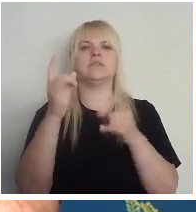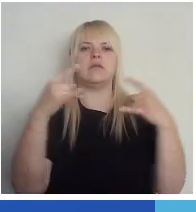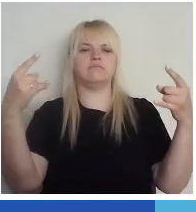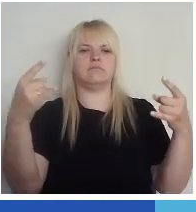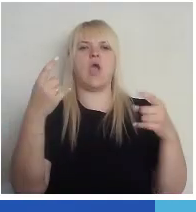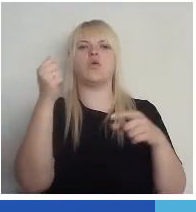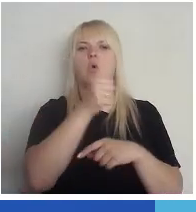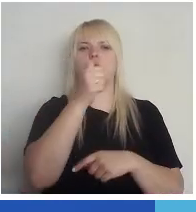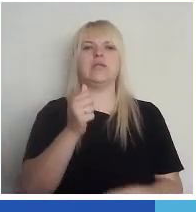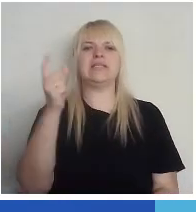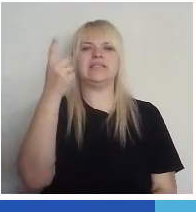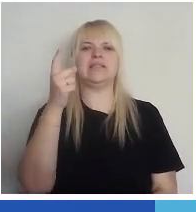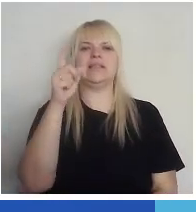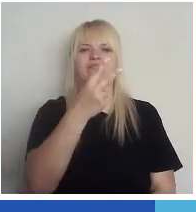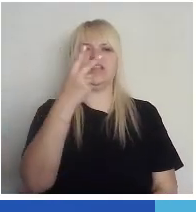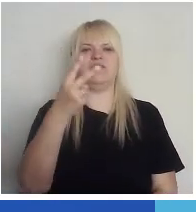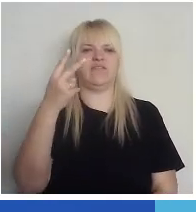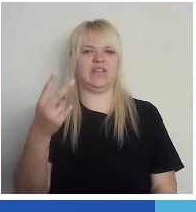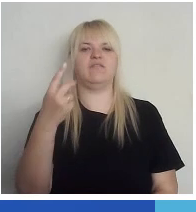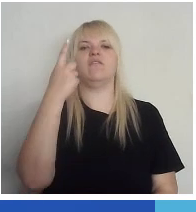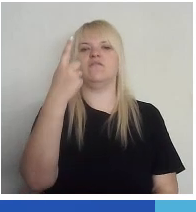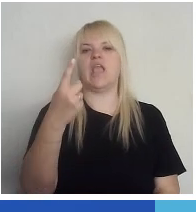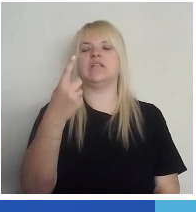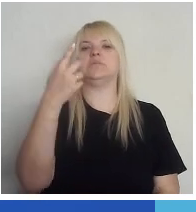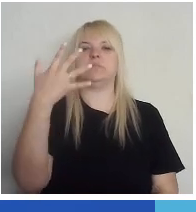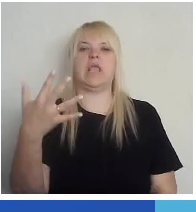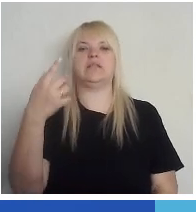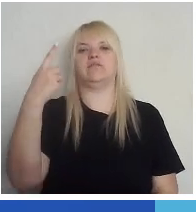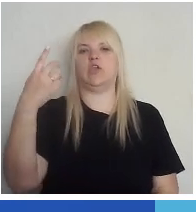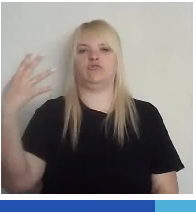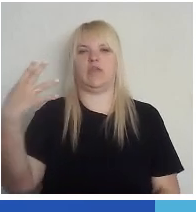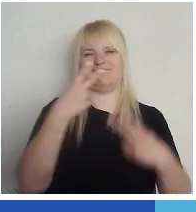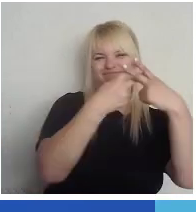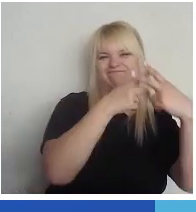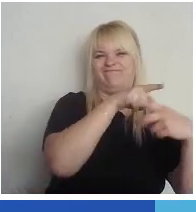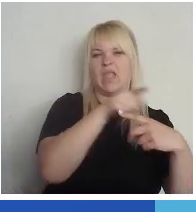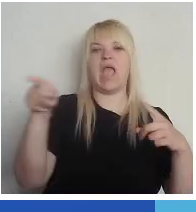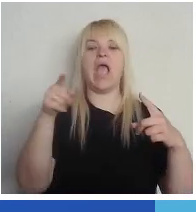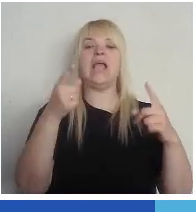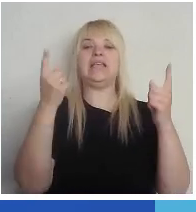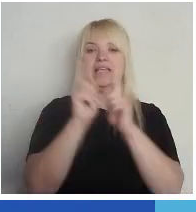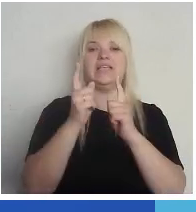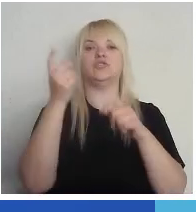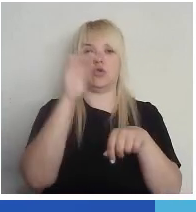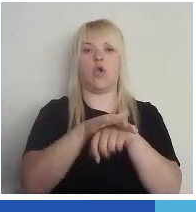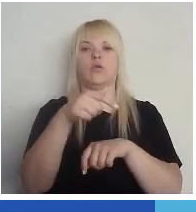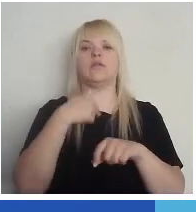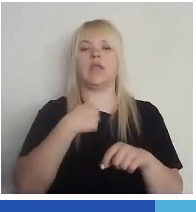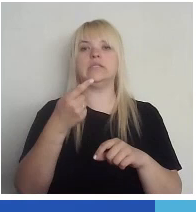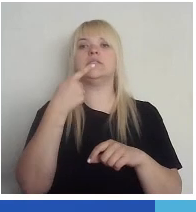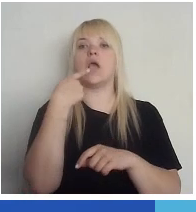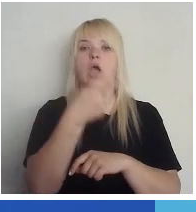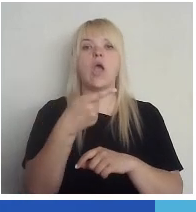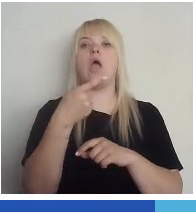2221514. Īsi un konkrēti es aicinu nosaukt galveno